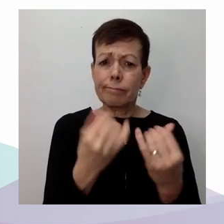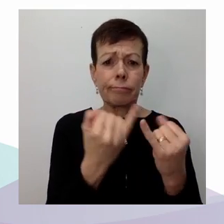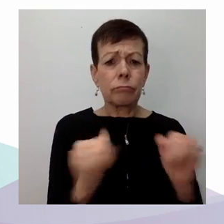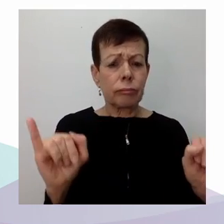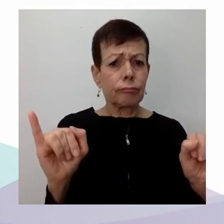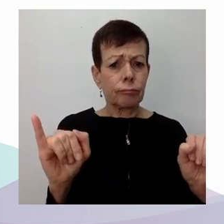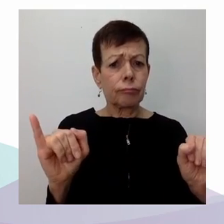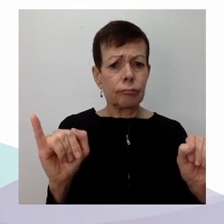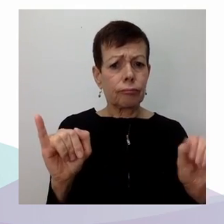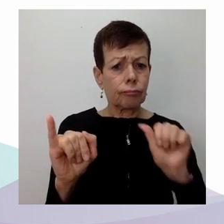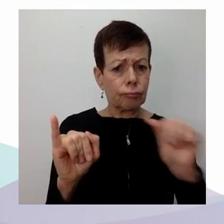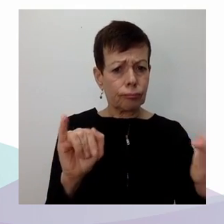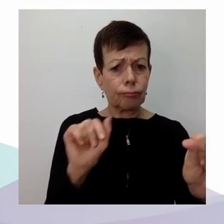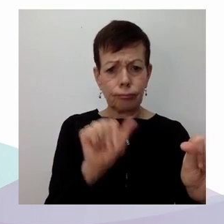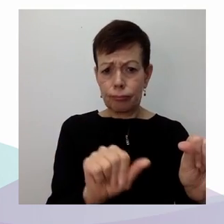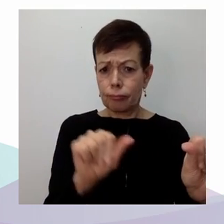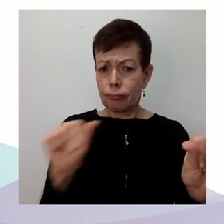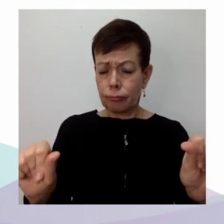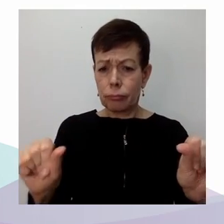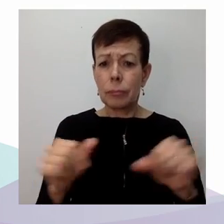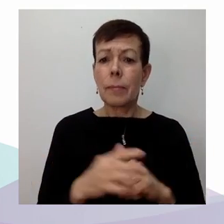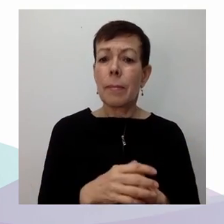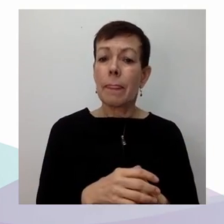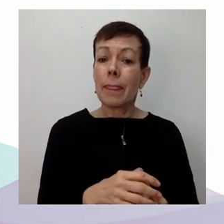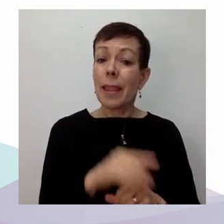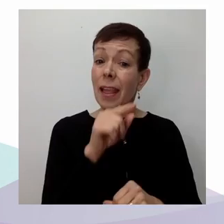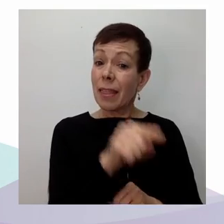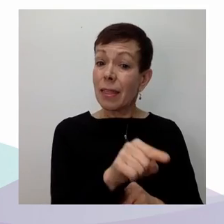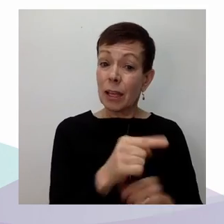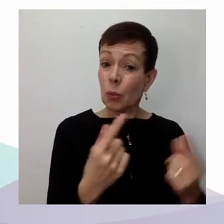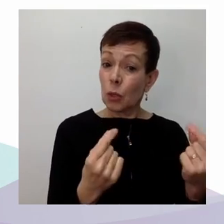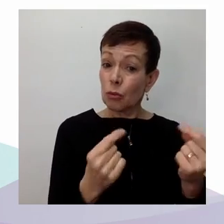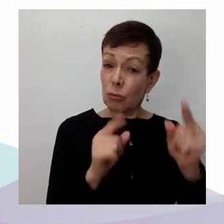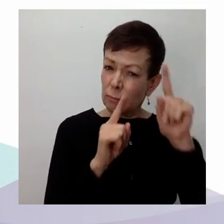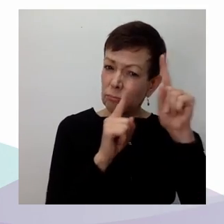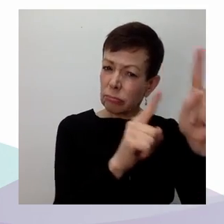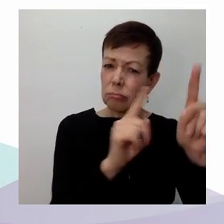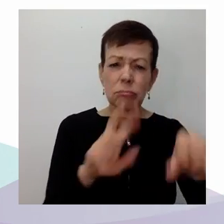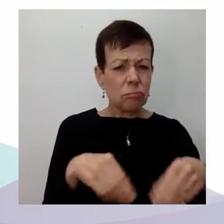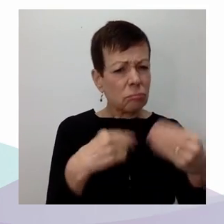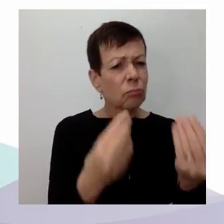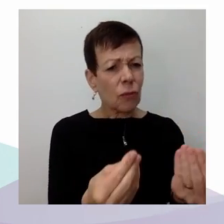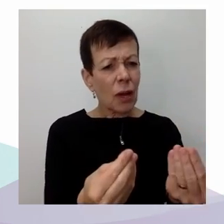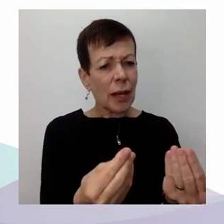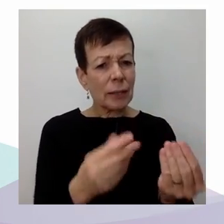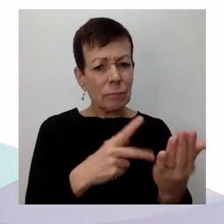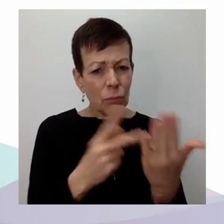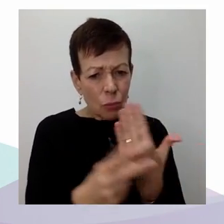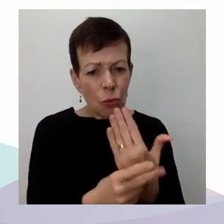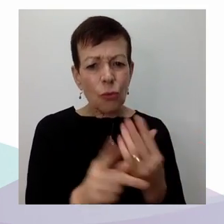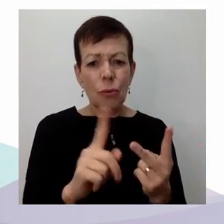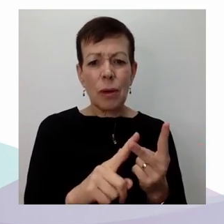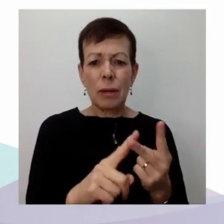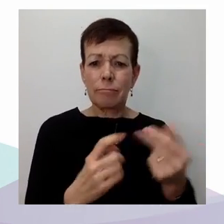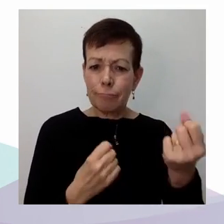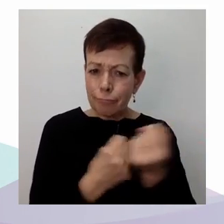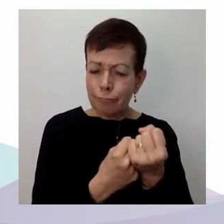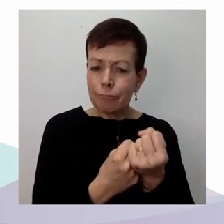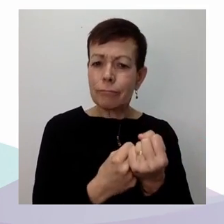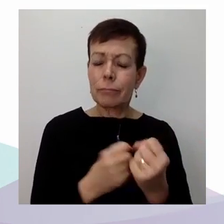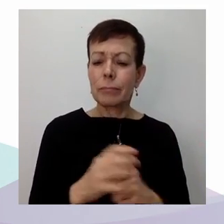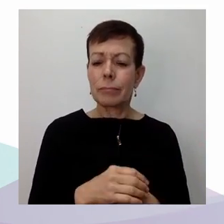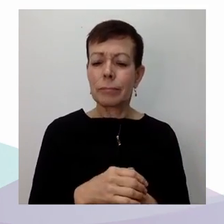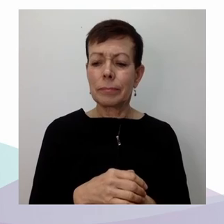soutien, mais existent aussi pour s'engager dans une forme de transformation sociale pour développer des revendications, exiger